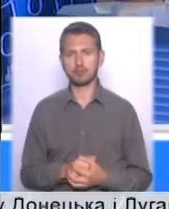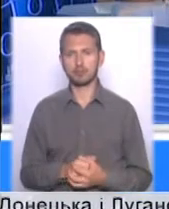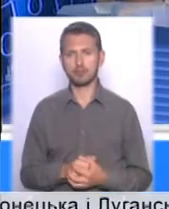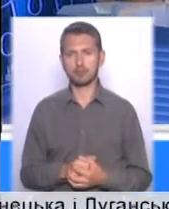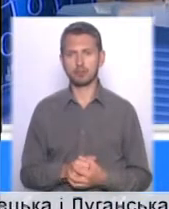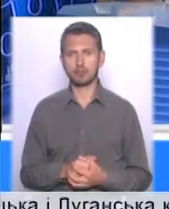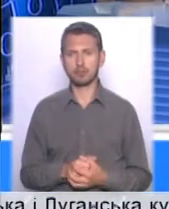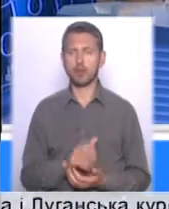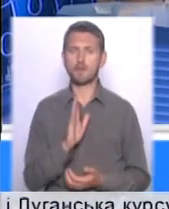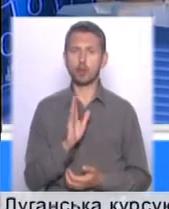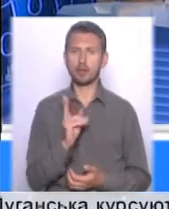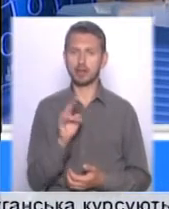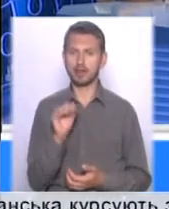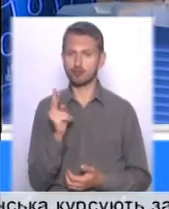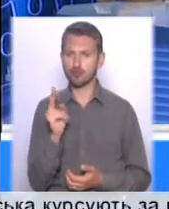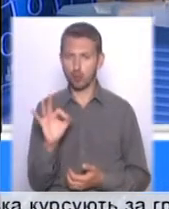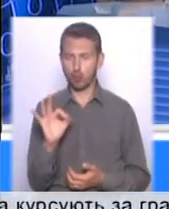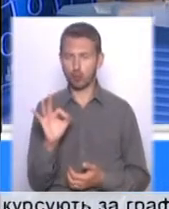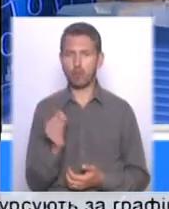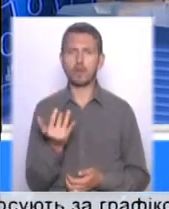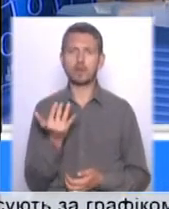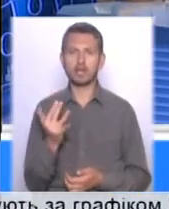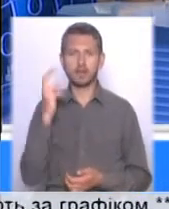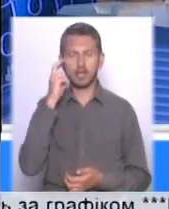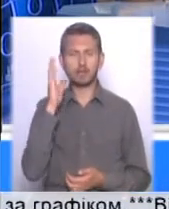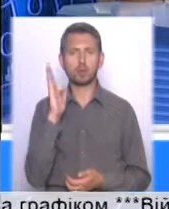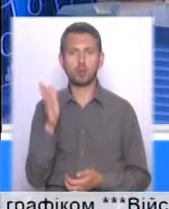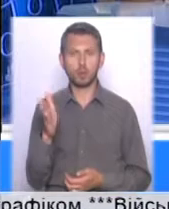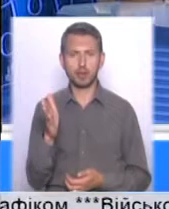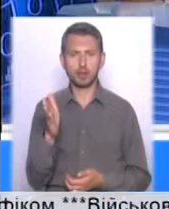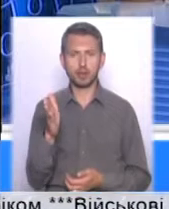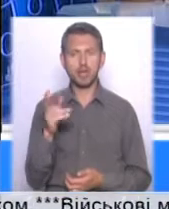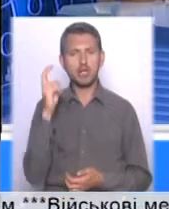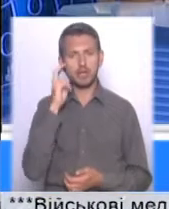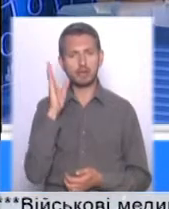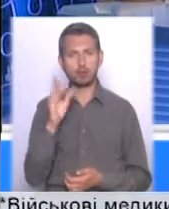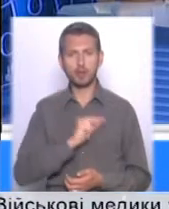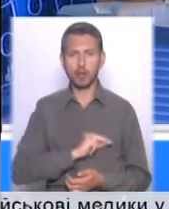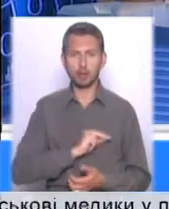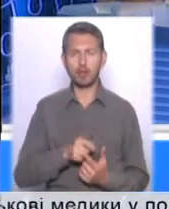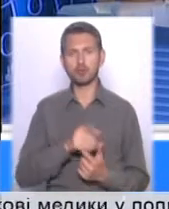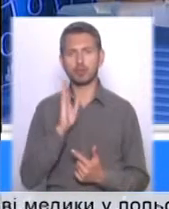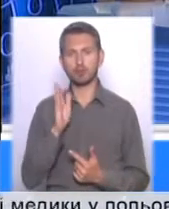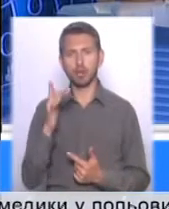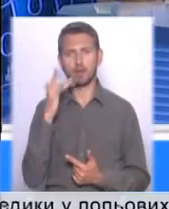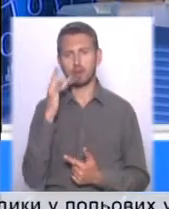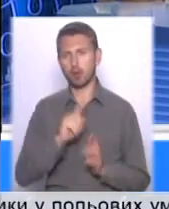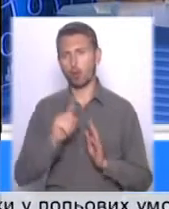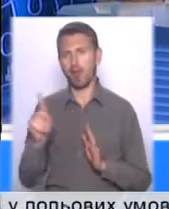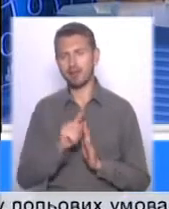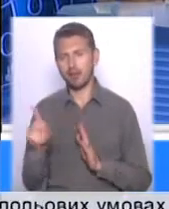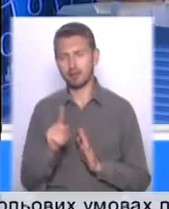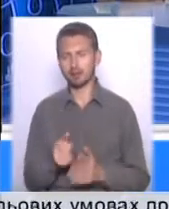Володимир Клічко, скільки в Києві буде? В Києві буде працювати? Чи буде в Америку ганяти?